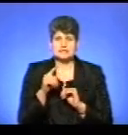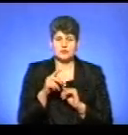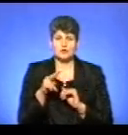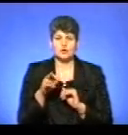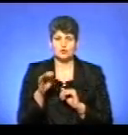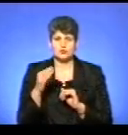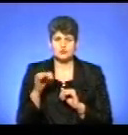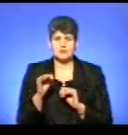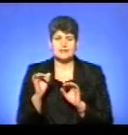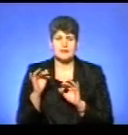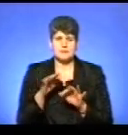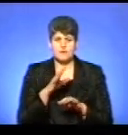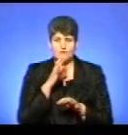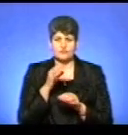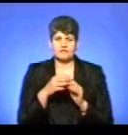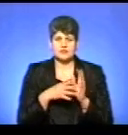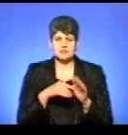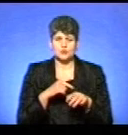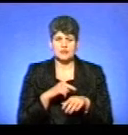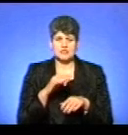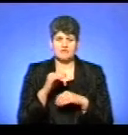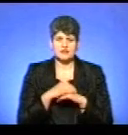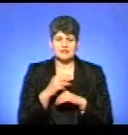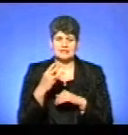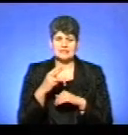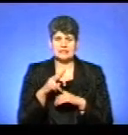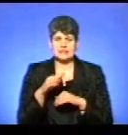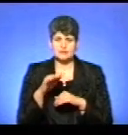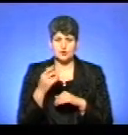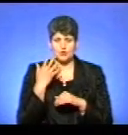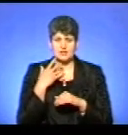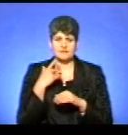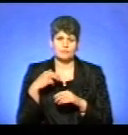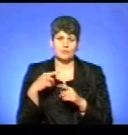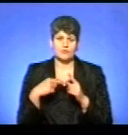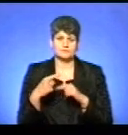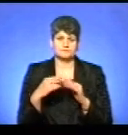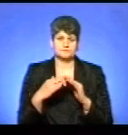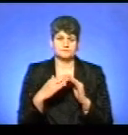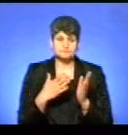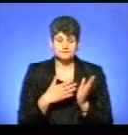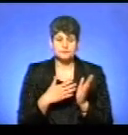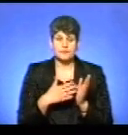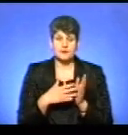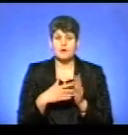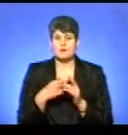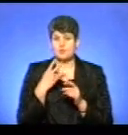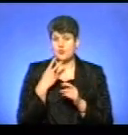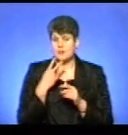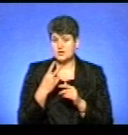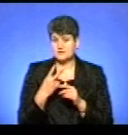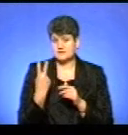вовк напав о 19-й годині вечора 30 листопада, коли він йшов від сусіда. Ви одразу замітив, може, за два метри від себе,